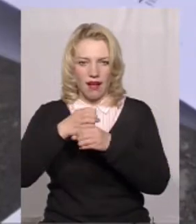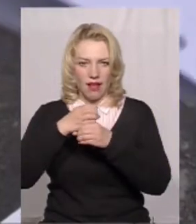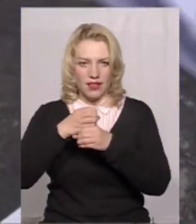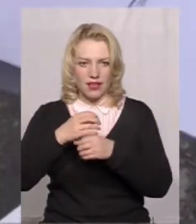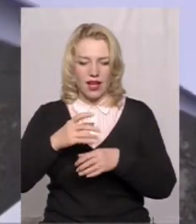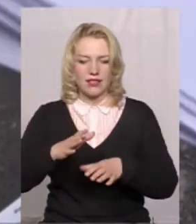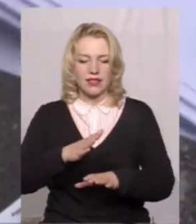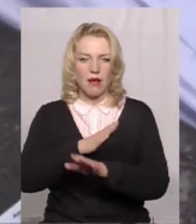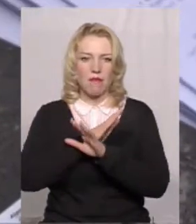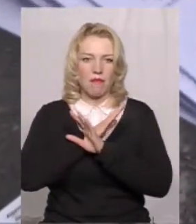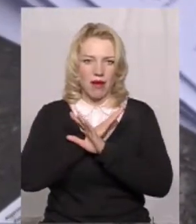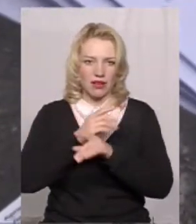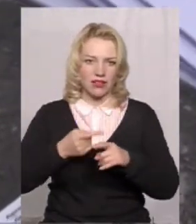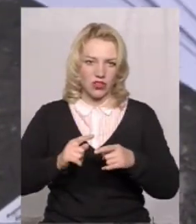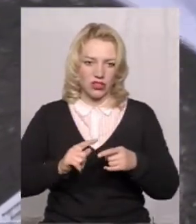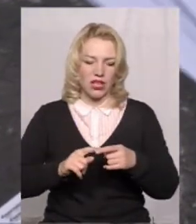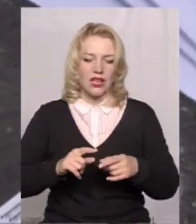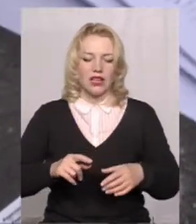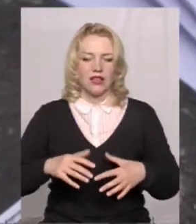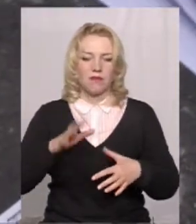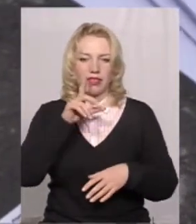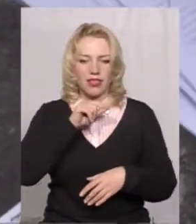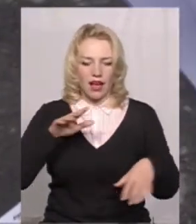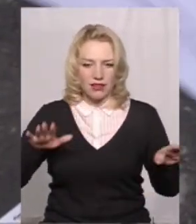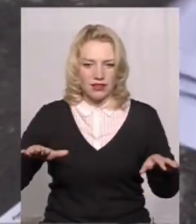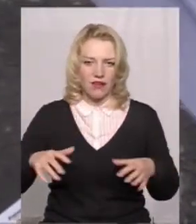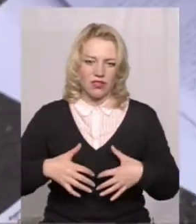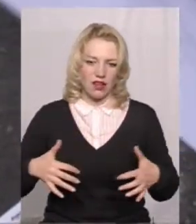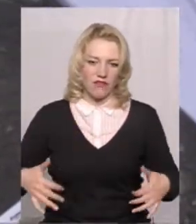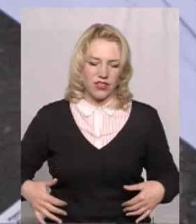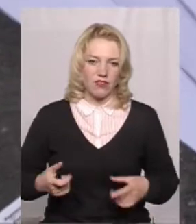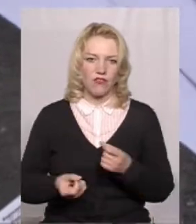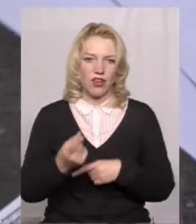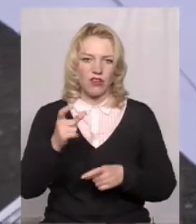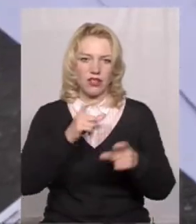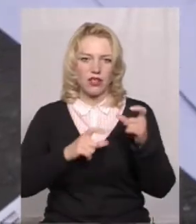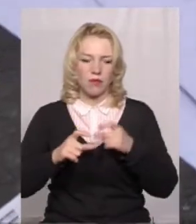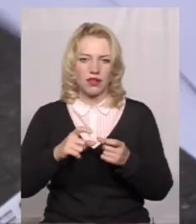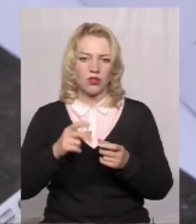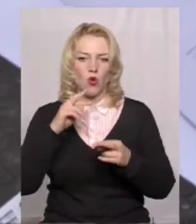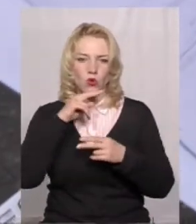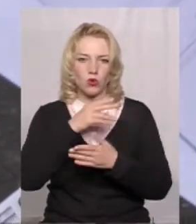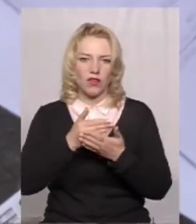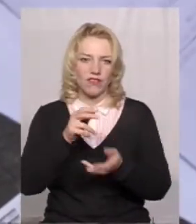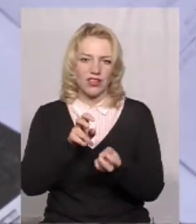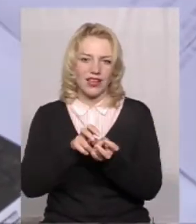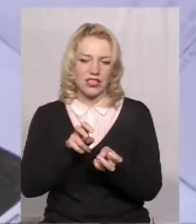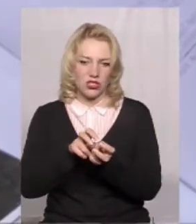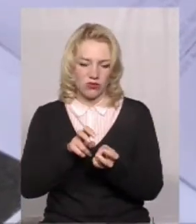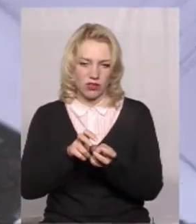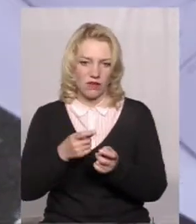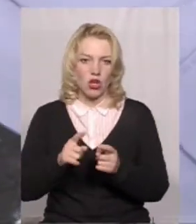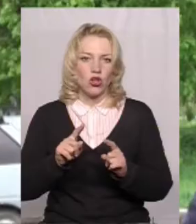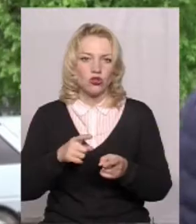виявили в них отруту хімікат від гризунів. За його словами, подібними ядами завжди обробляють поля. А чому цього року стався падіж птахів і диких звірів